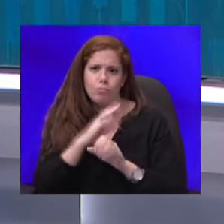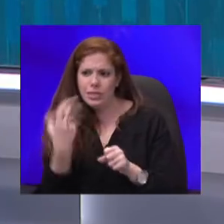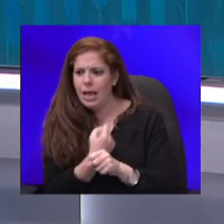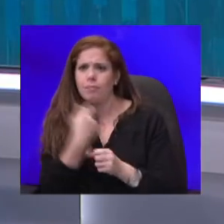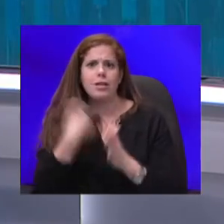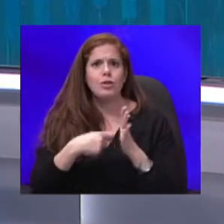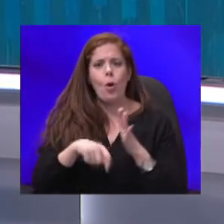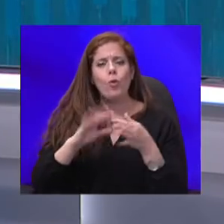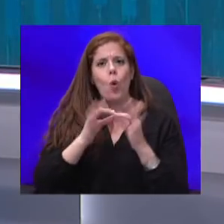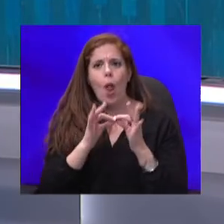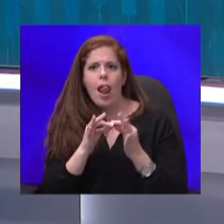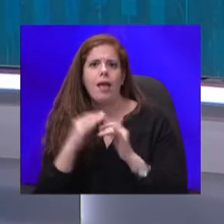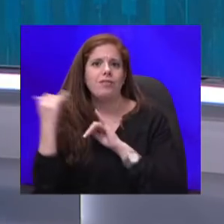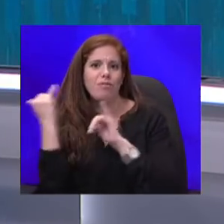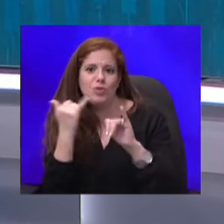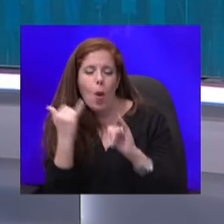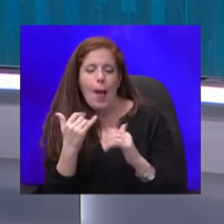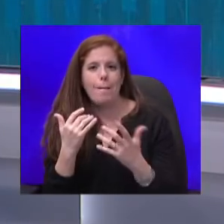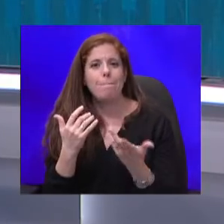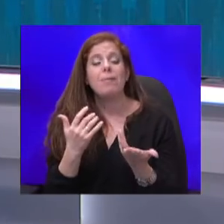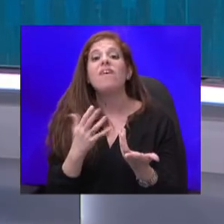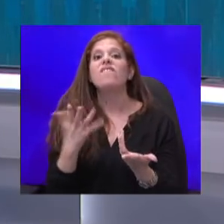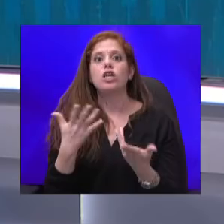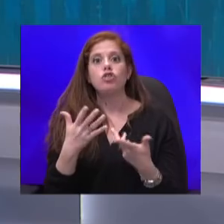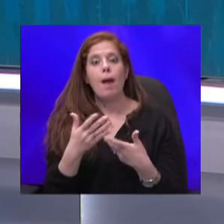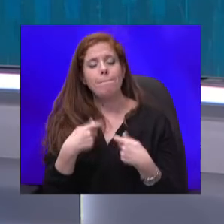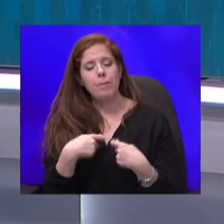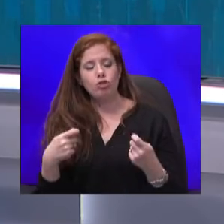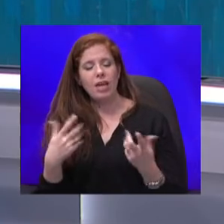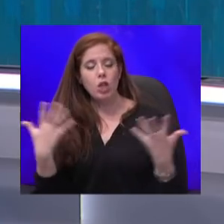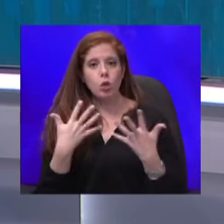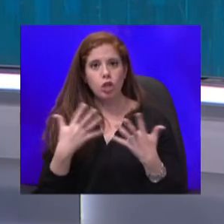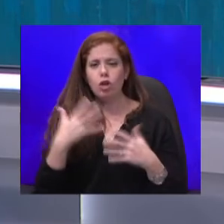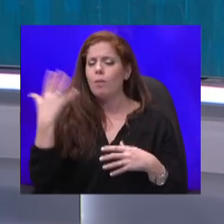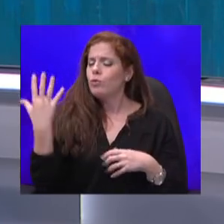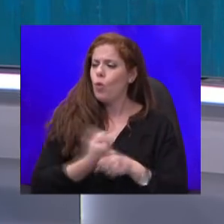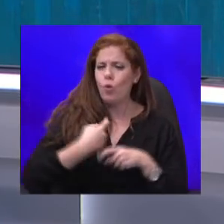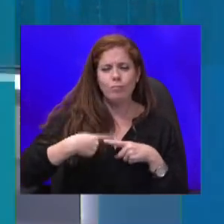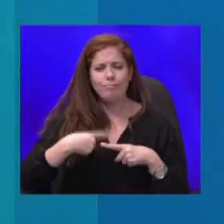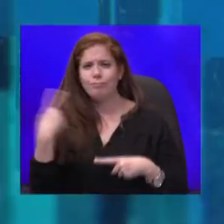להתאושש, הם יוכלו לעוף קדימה ולא ליהנות רק בימים הראשונים של השרת הסיר.